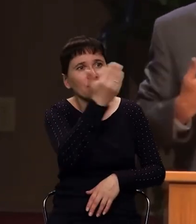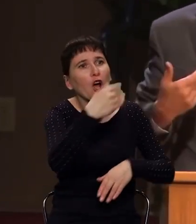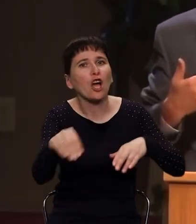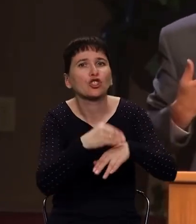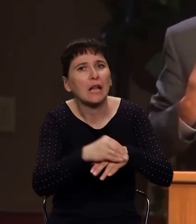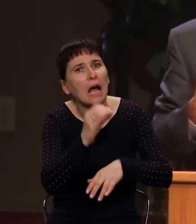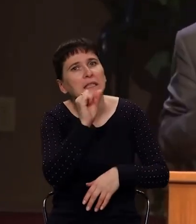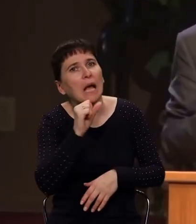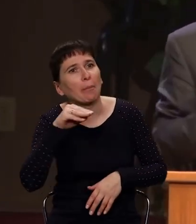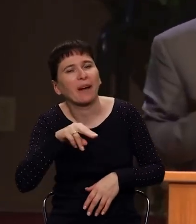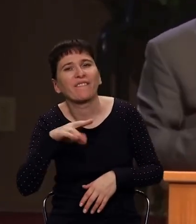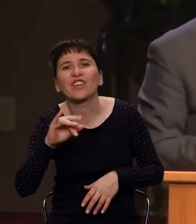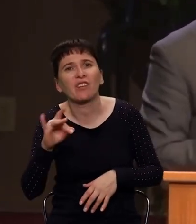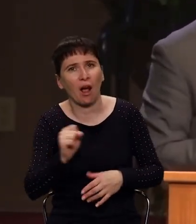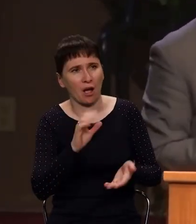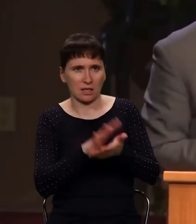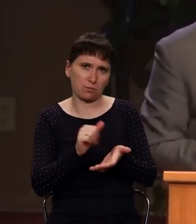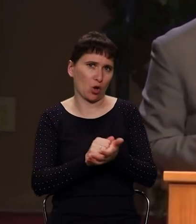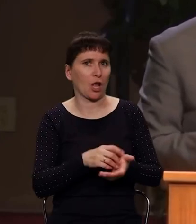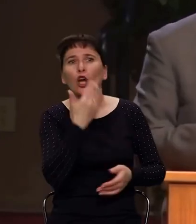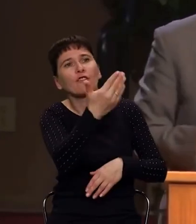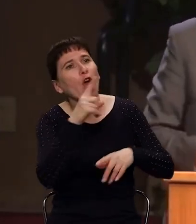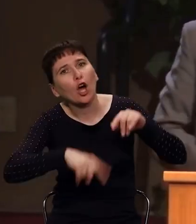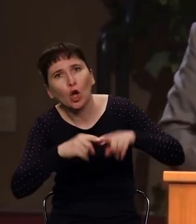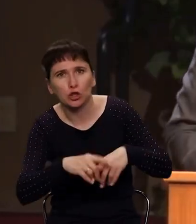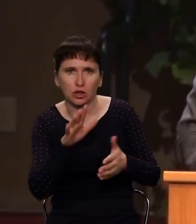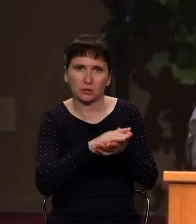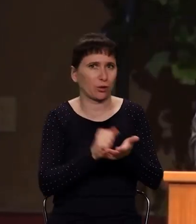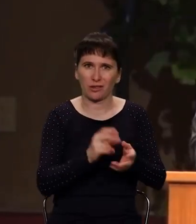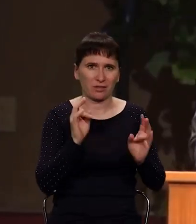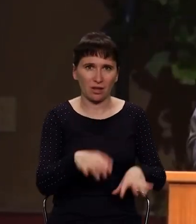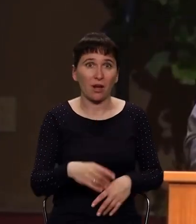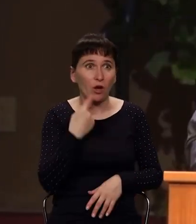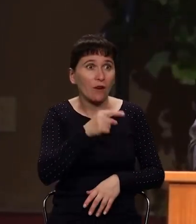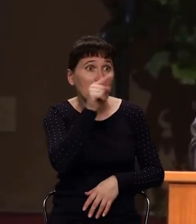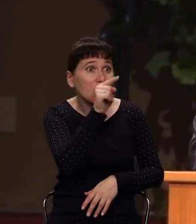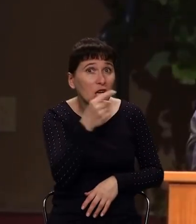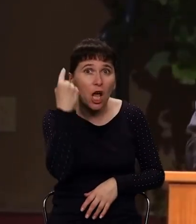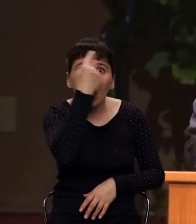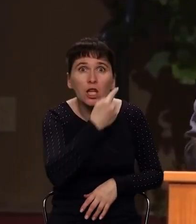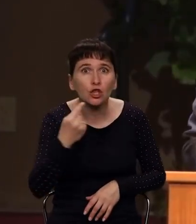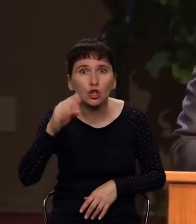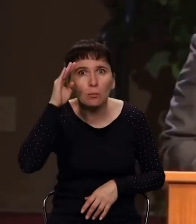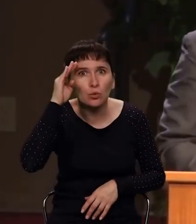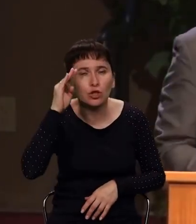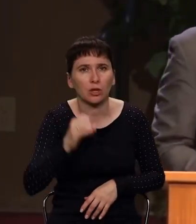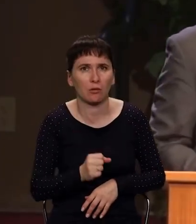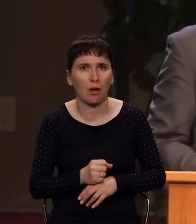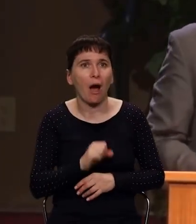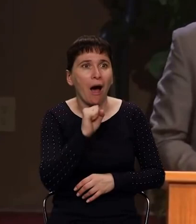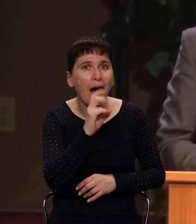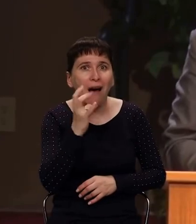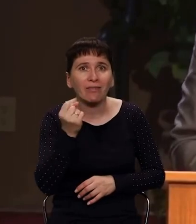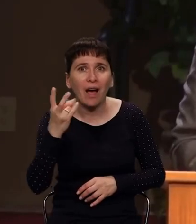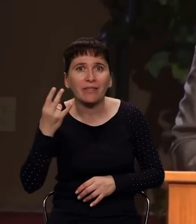испорченность твоя греховная, Анания, зачем ты? Это говорит, друзья, о личной ответственности каждого из нас